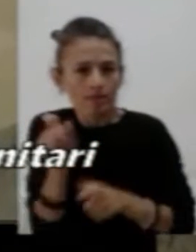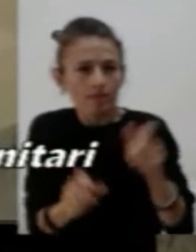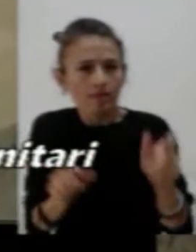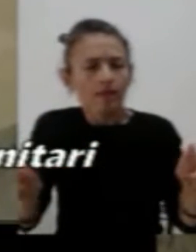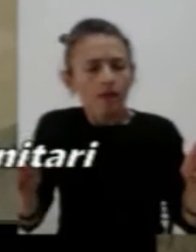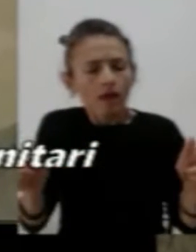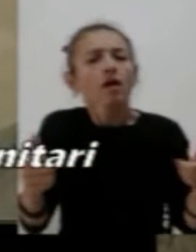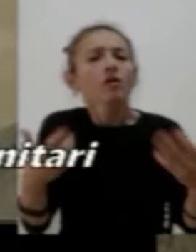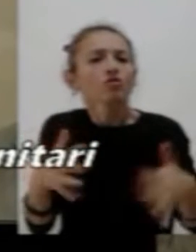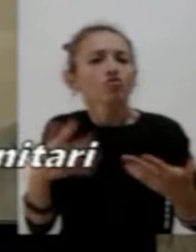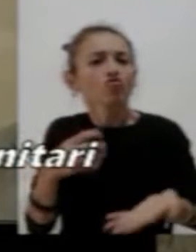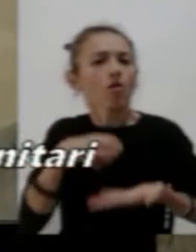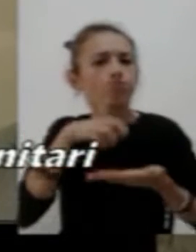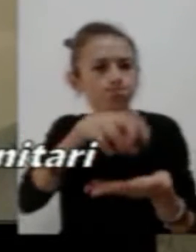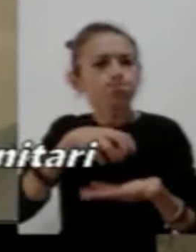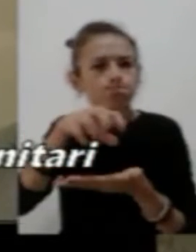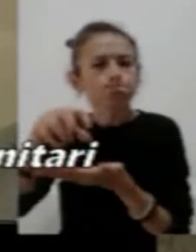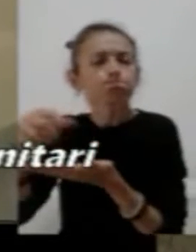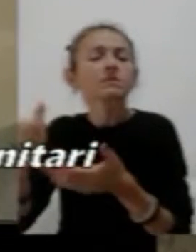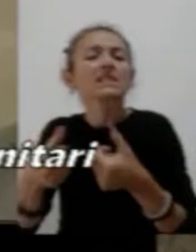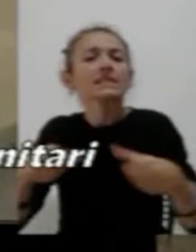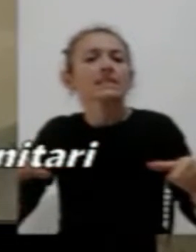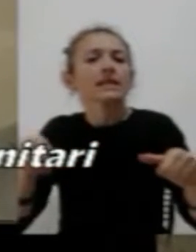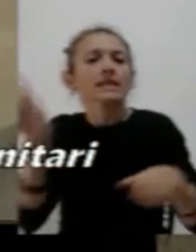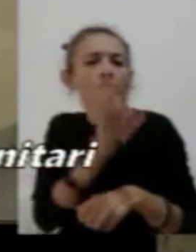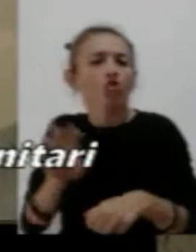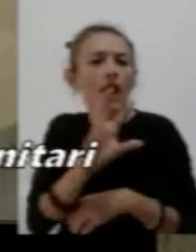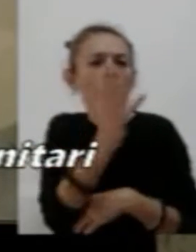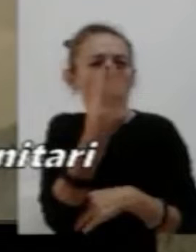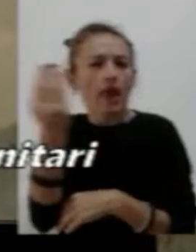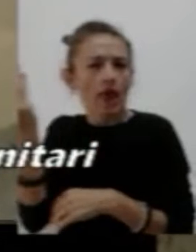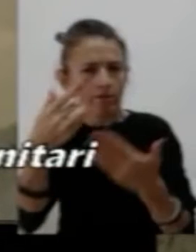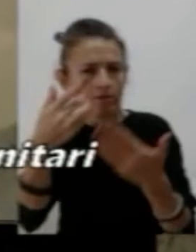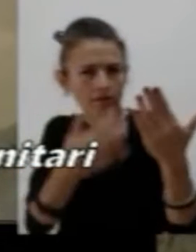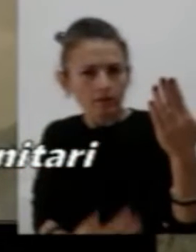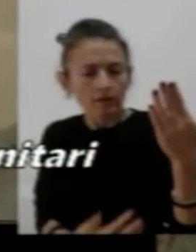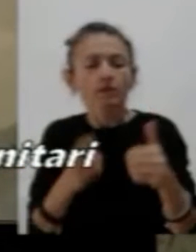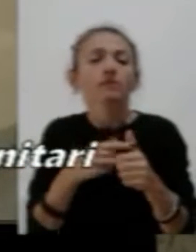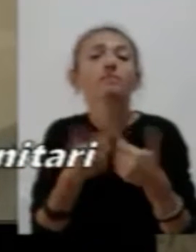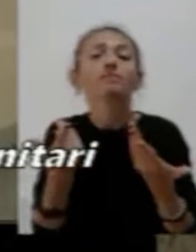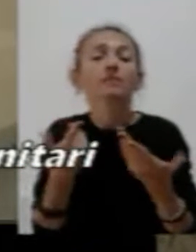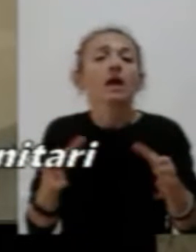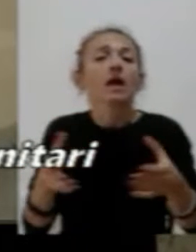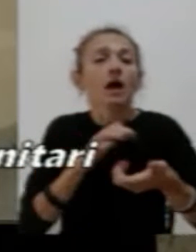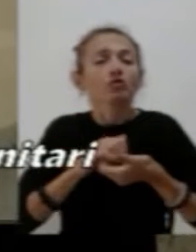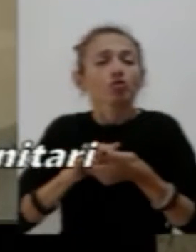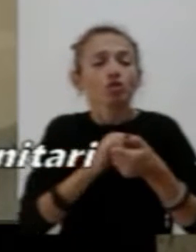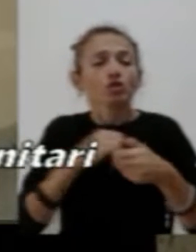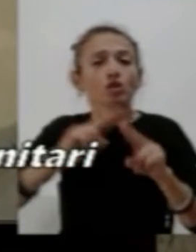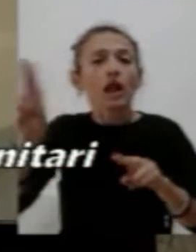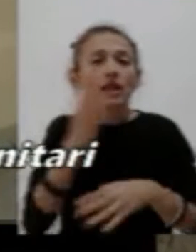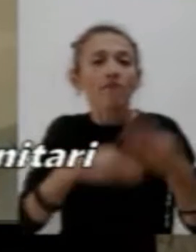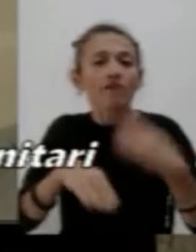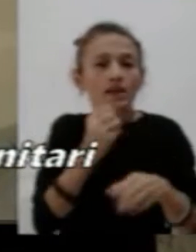seguito elencati. Associazione nazionale mutilati invalidi del lavoro, associazione nazionale mutilati invalidi di guerra,